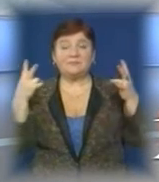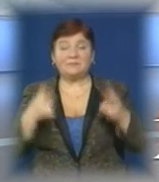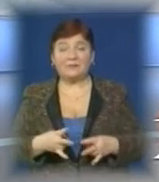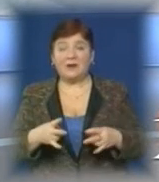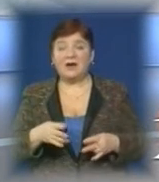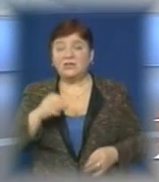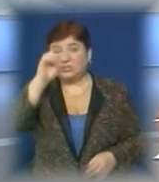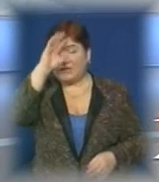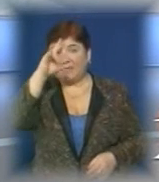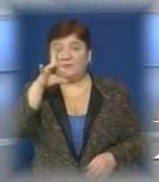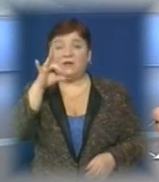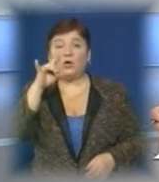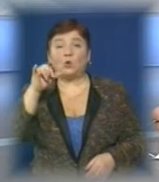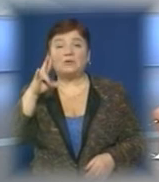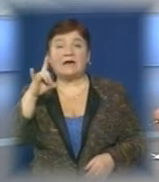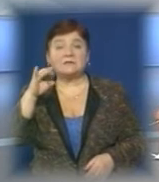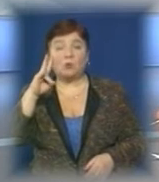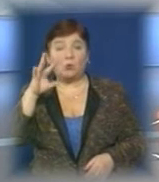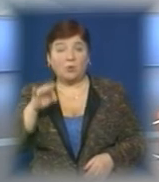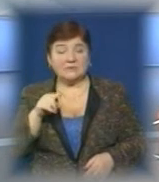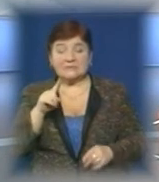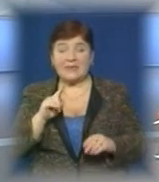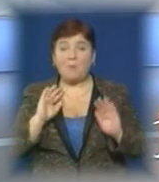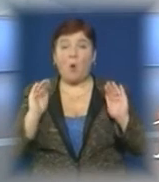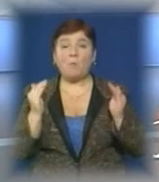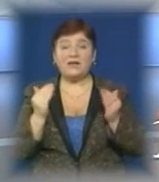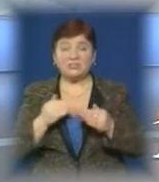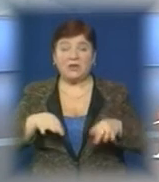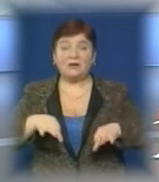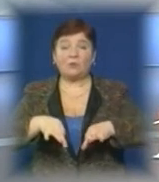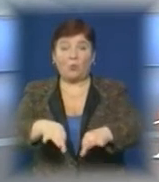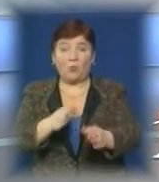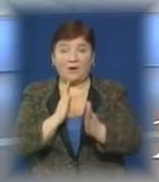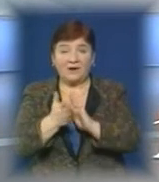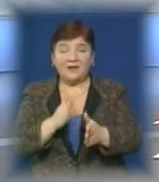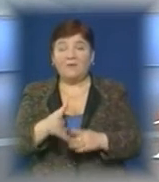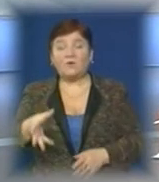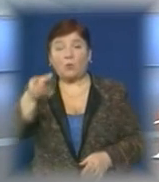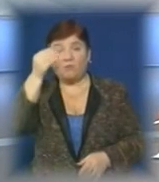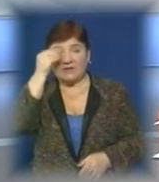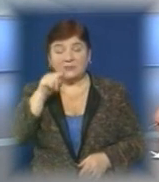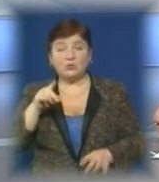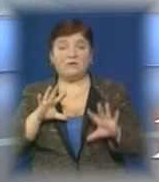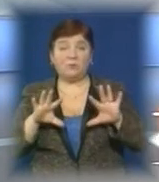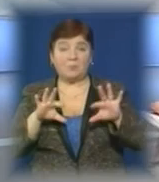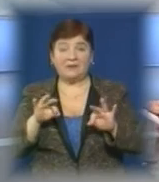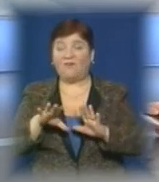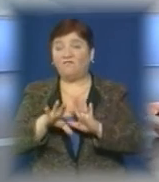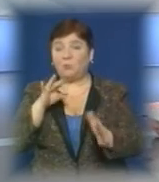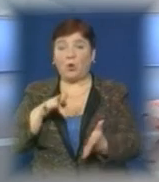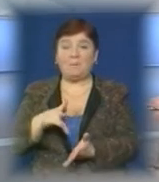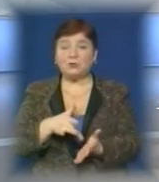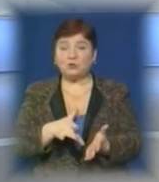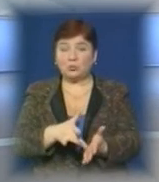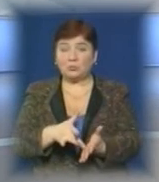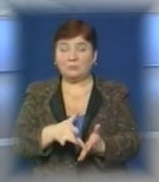вулиць Шахтарів та Руданського. У зв'язку з цим обмежено рух авто. Водіїв просять врахувати цю інформацію при виборі маршруту.